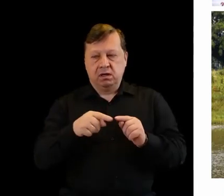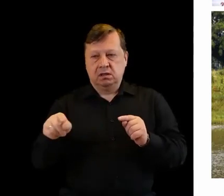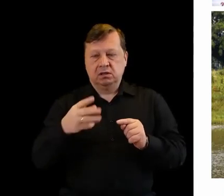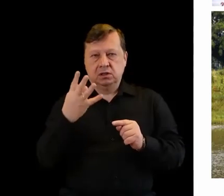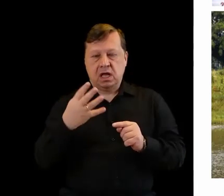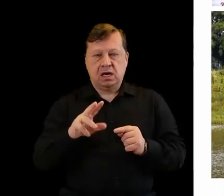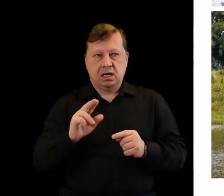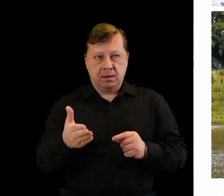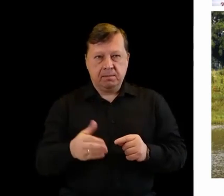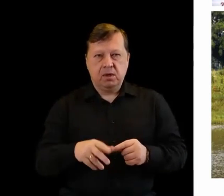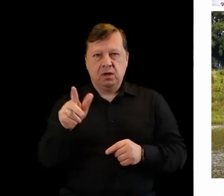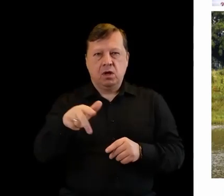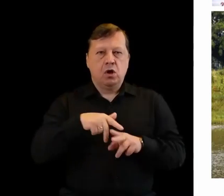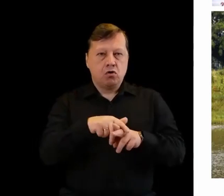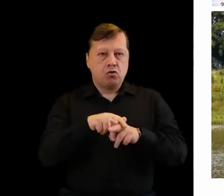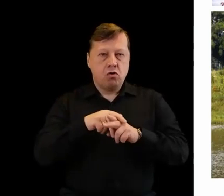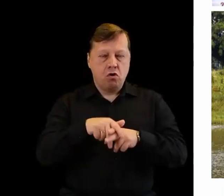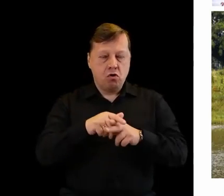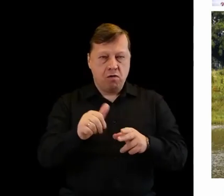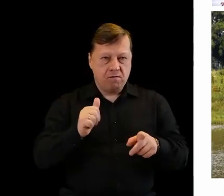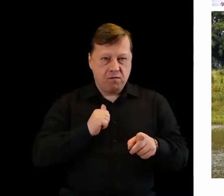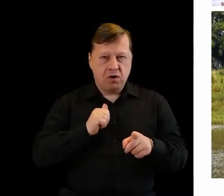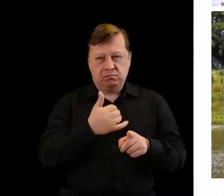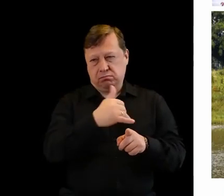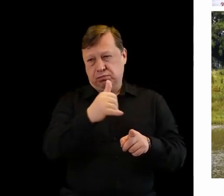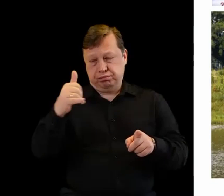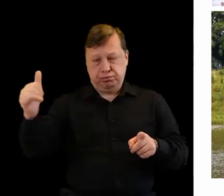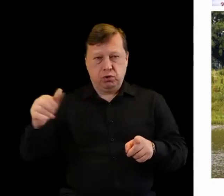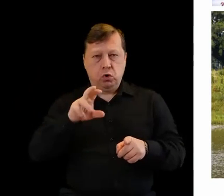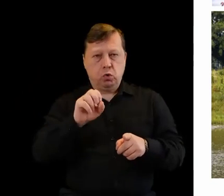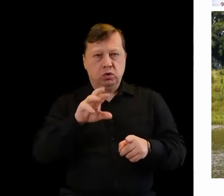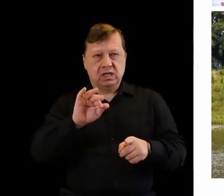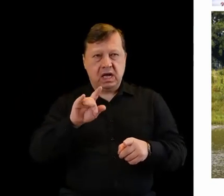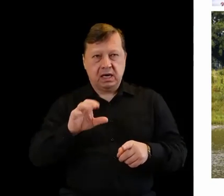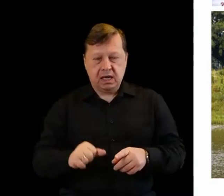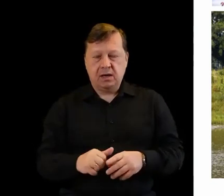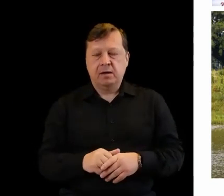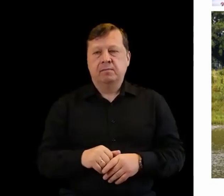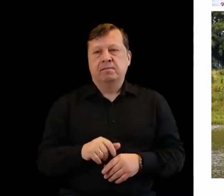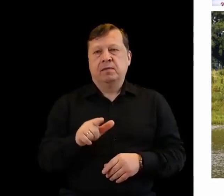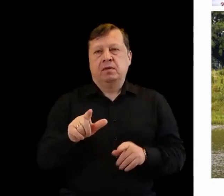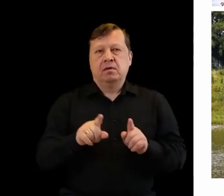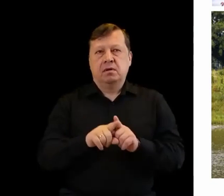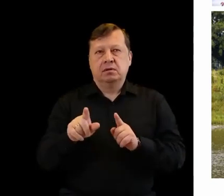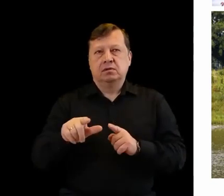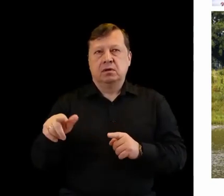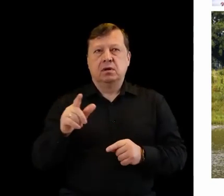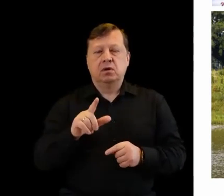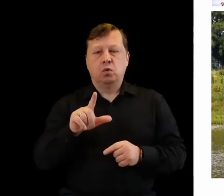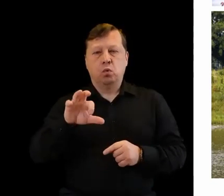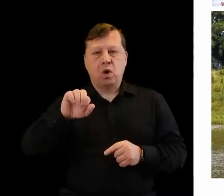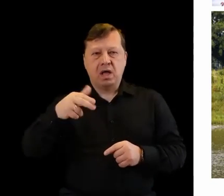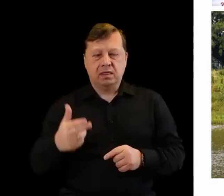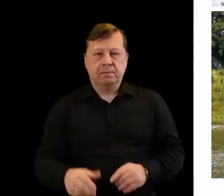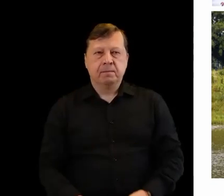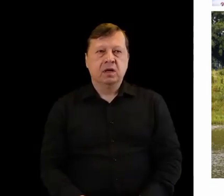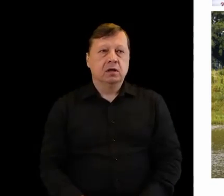Husarze i inne rodzaje wojsk. Właściwie odwojów piastowych aż do Ułanów.